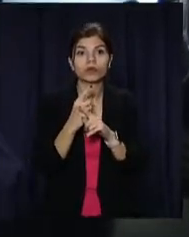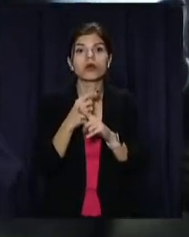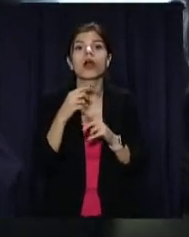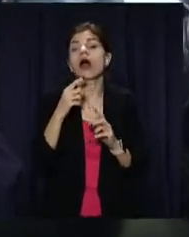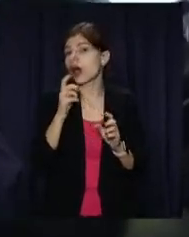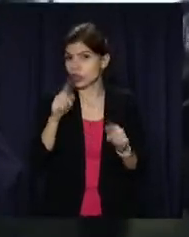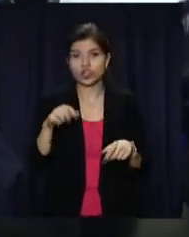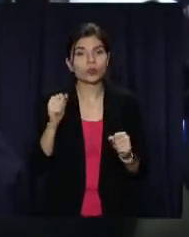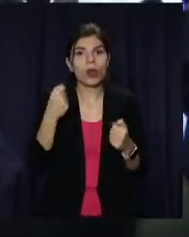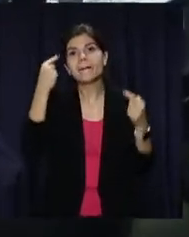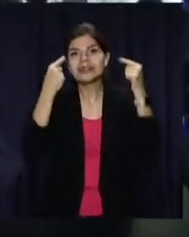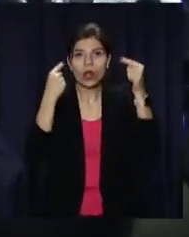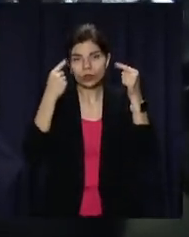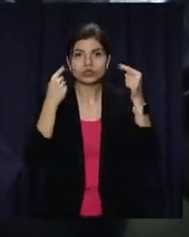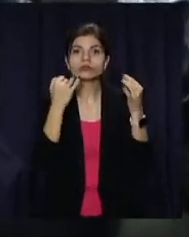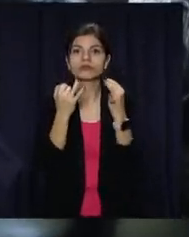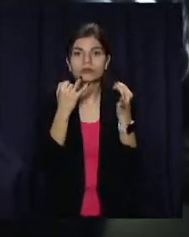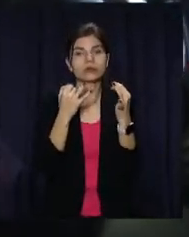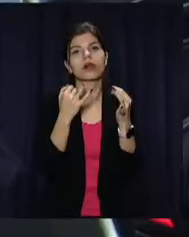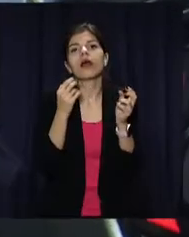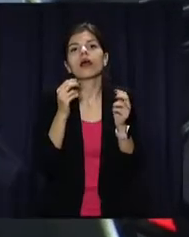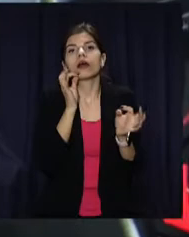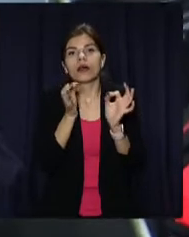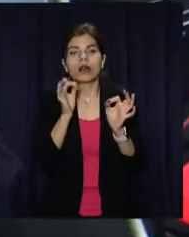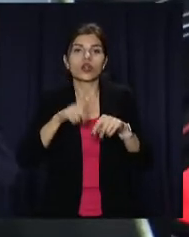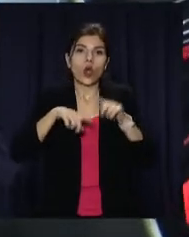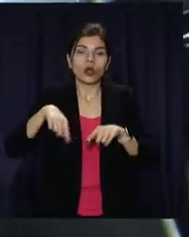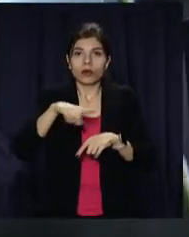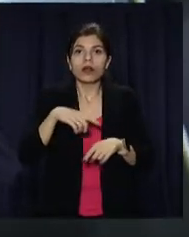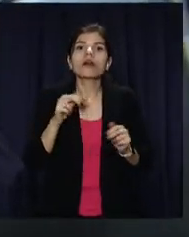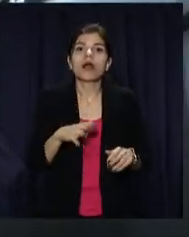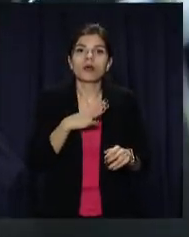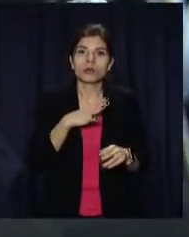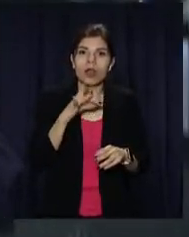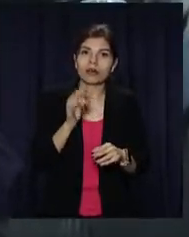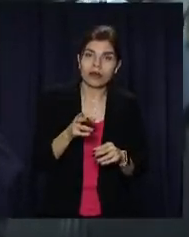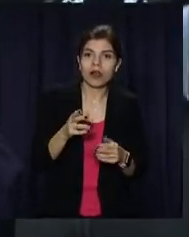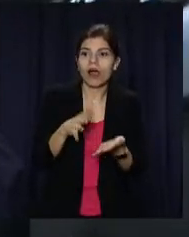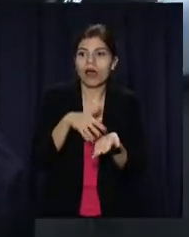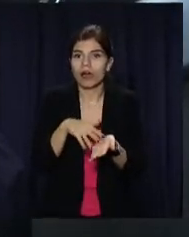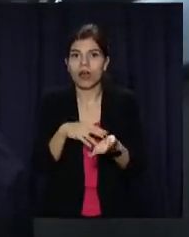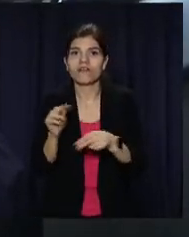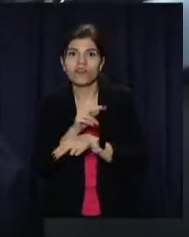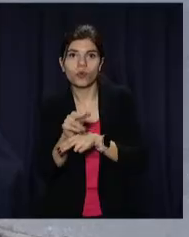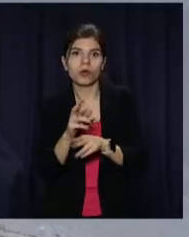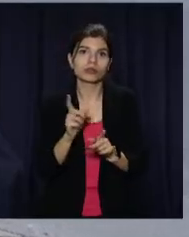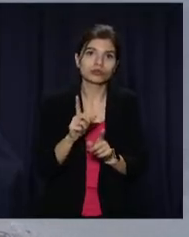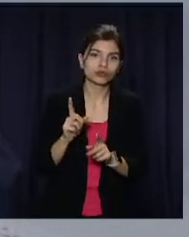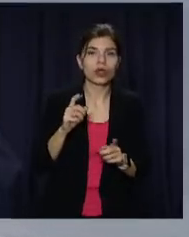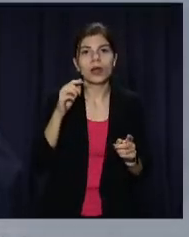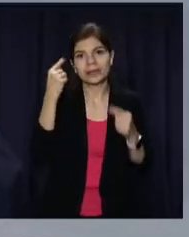психологічну допомогу в боротьбі з раком. Дізнатися відповіді на будь-які питання, пов'язані з діагнозом та лікуванням хвороби.